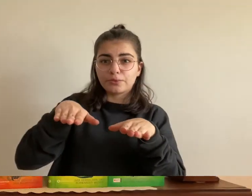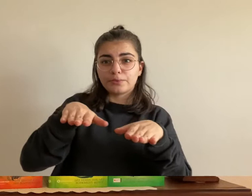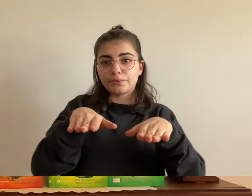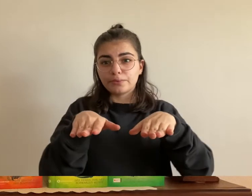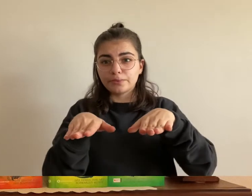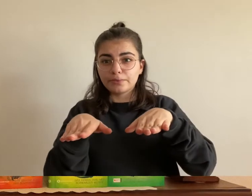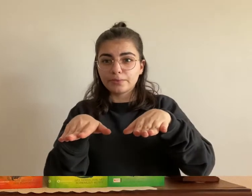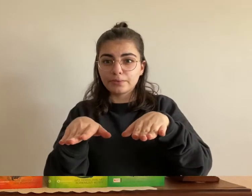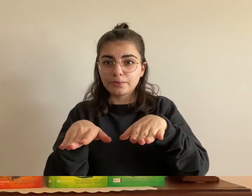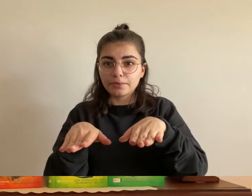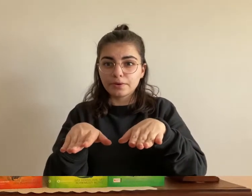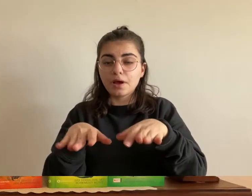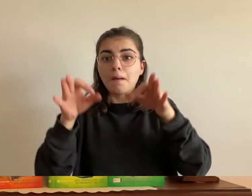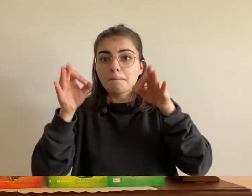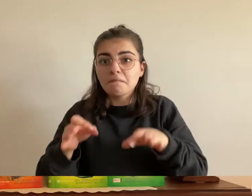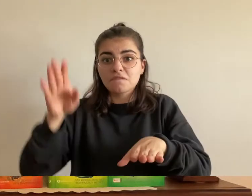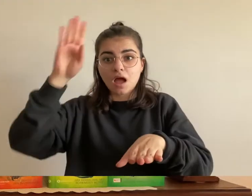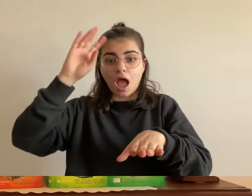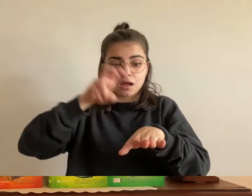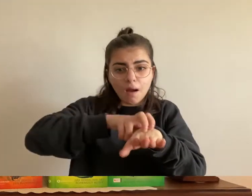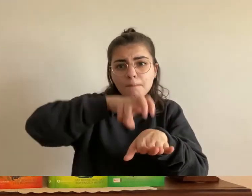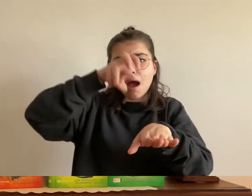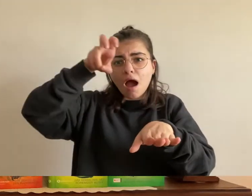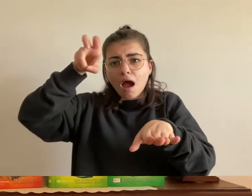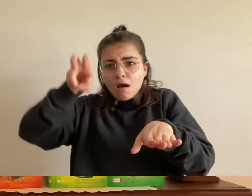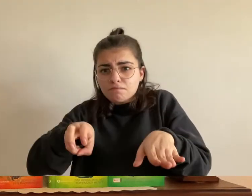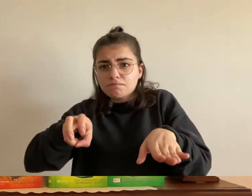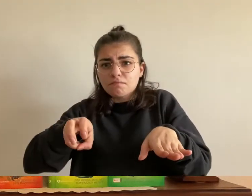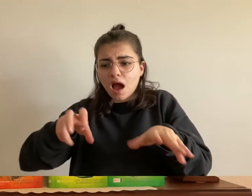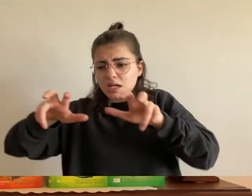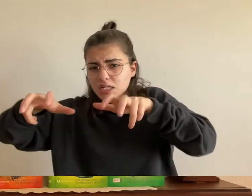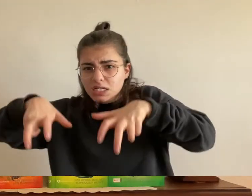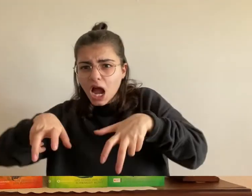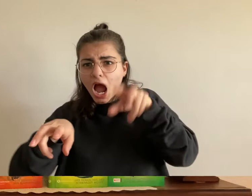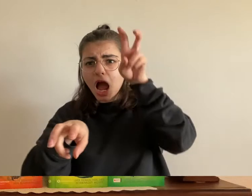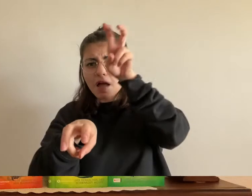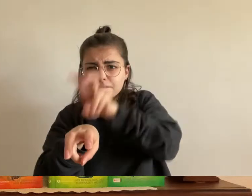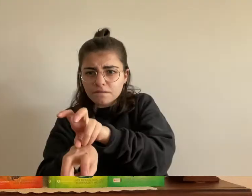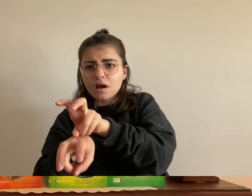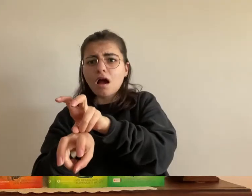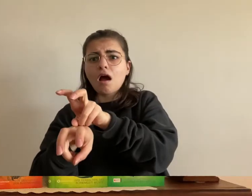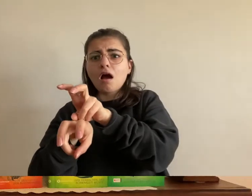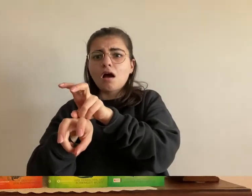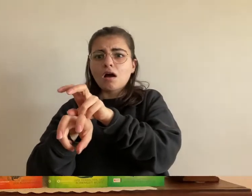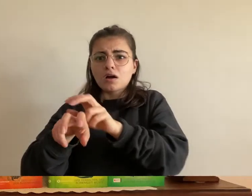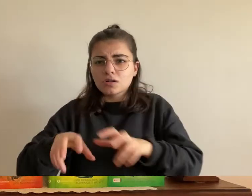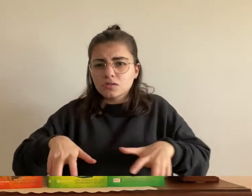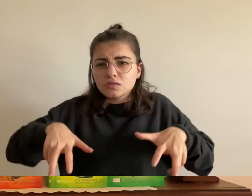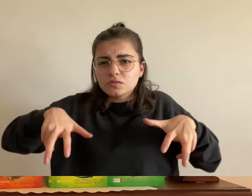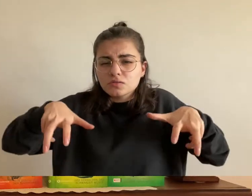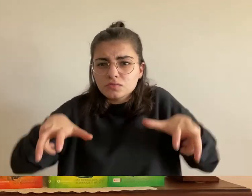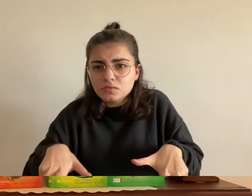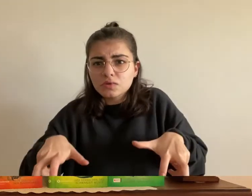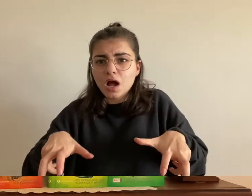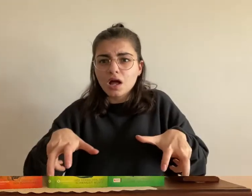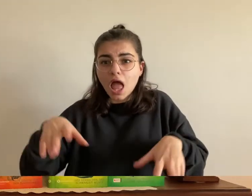waren wagte er den sprung und landete auf dem rücken des riesigen vorwesens sofort klammerte er sich an